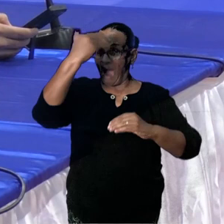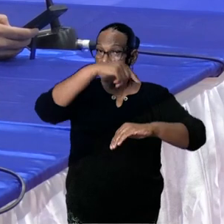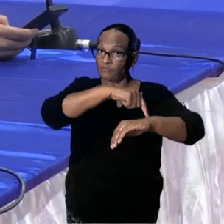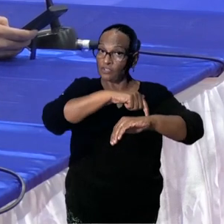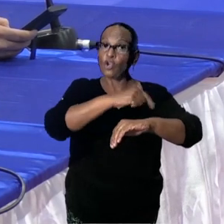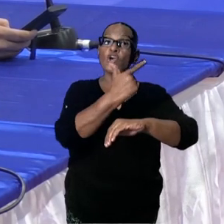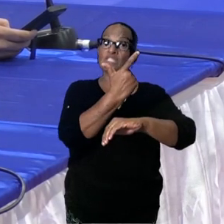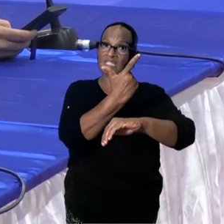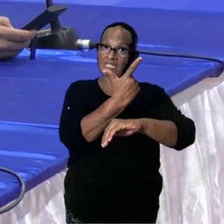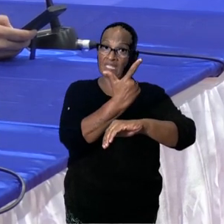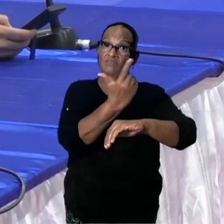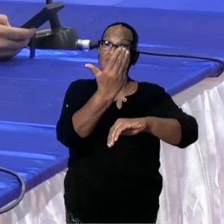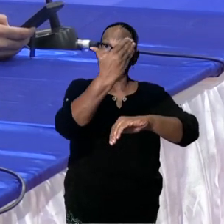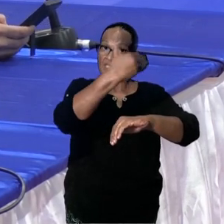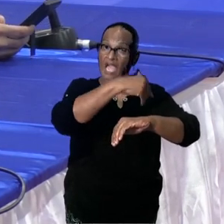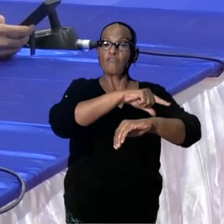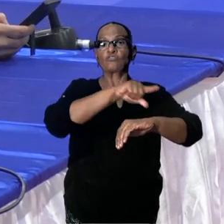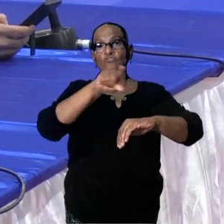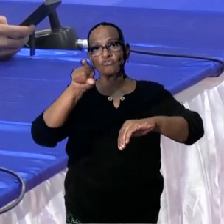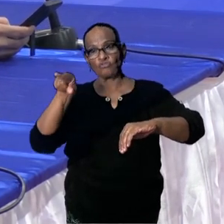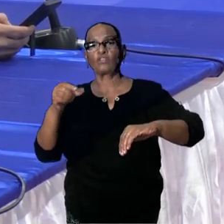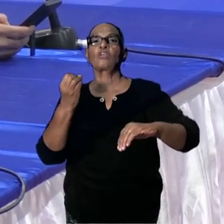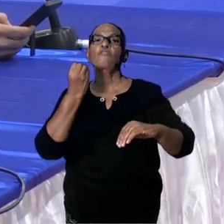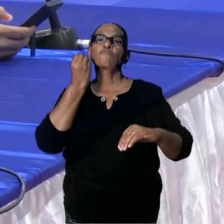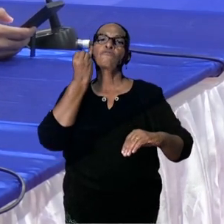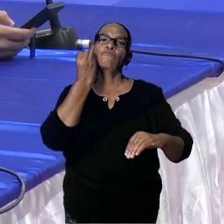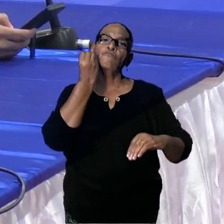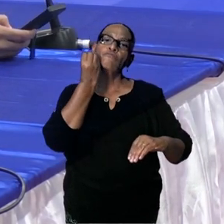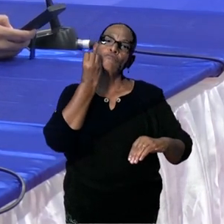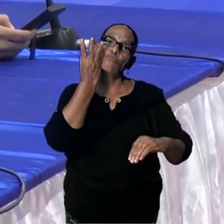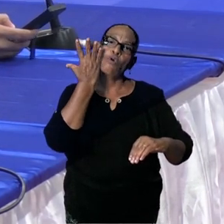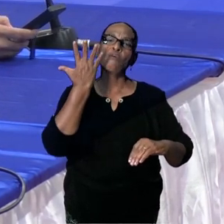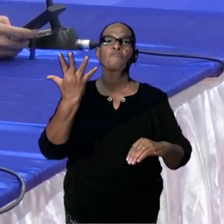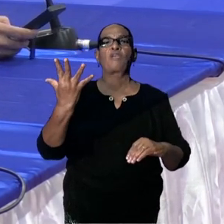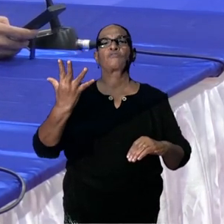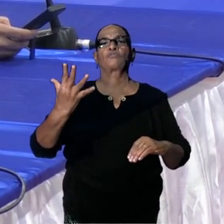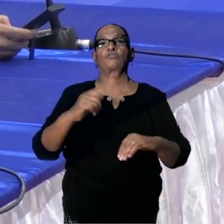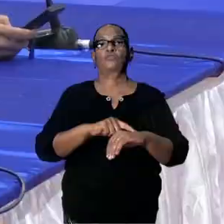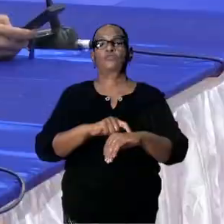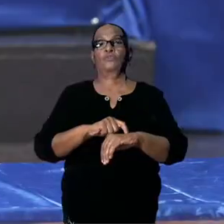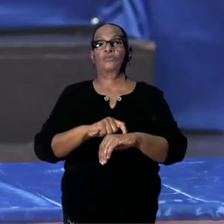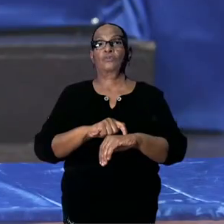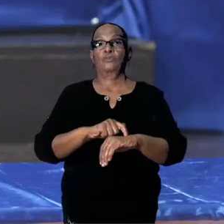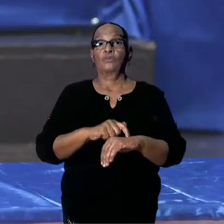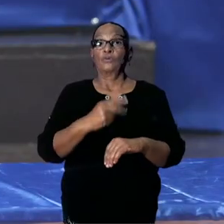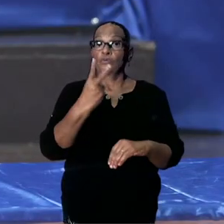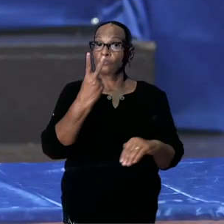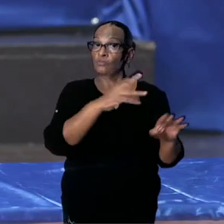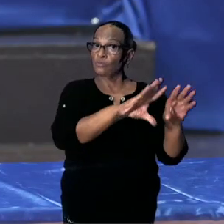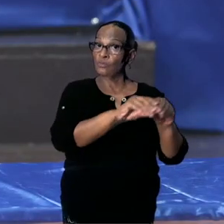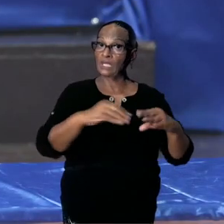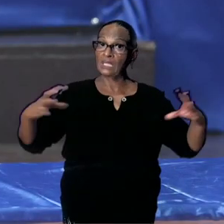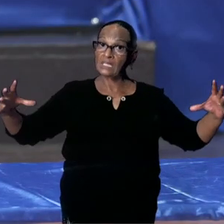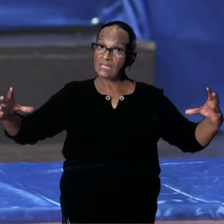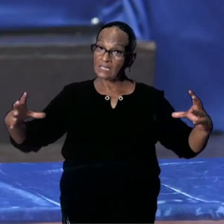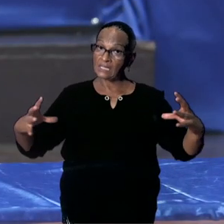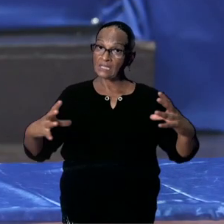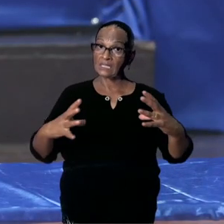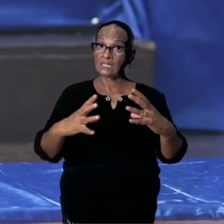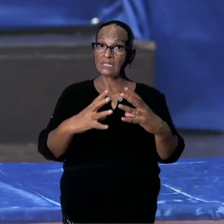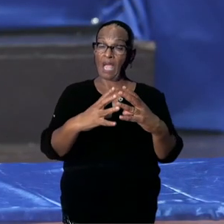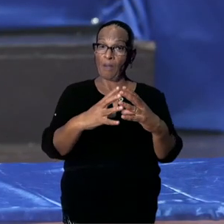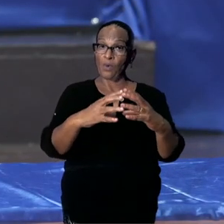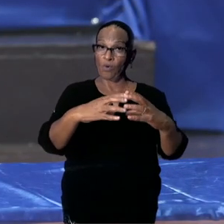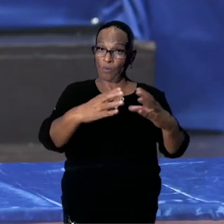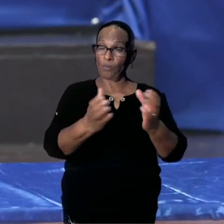van 7 uur in de avond tot 5 uur in de ochtend. Maatregel 2, de samenscholing van groepen groter dan